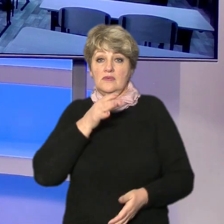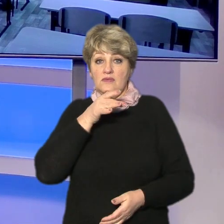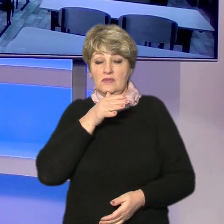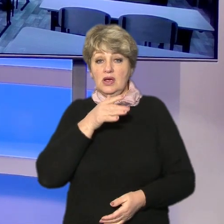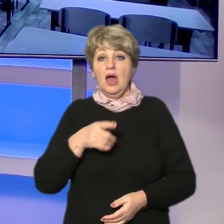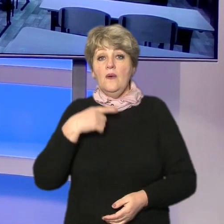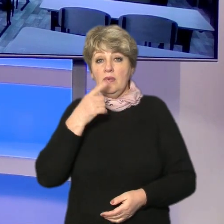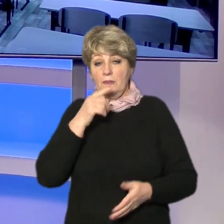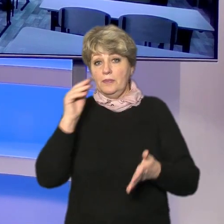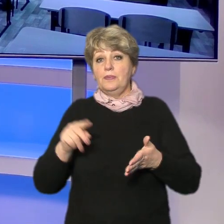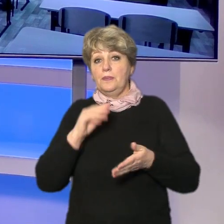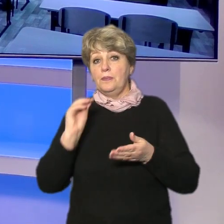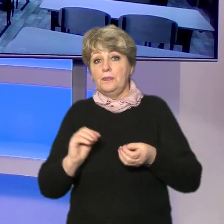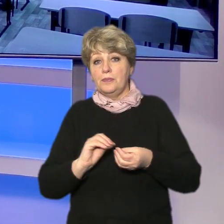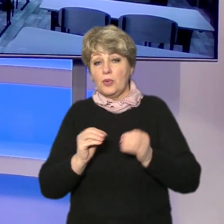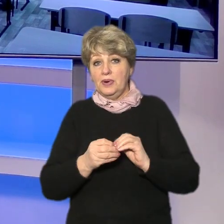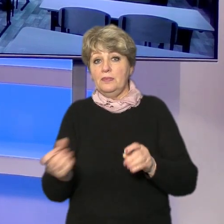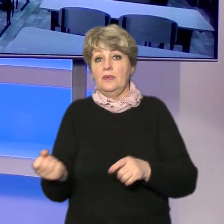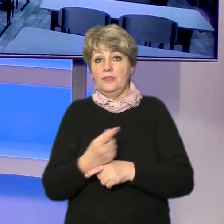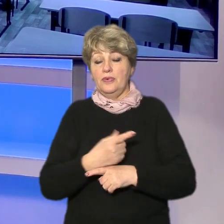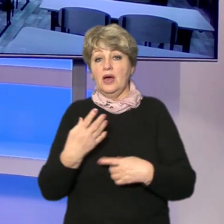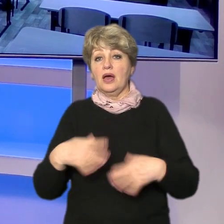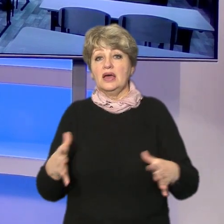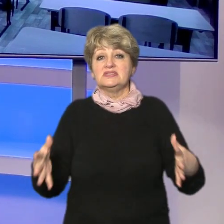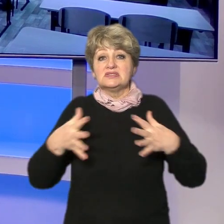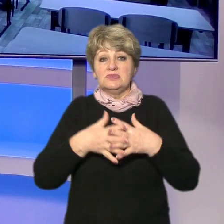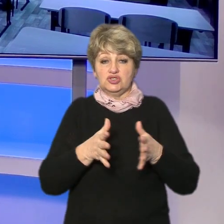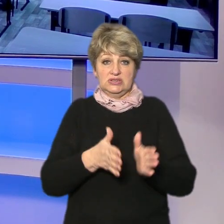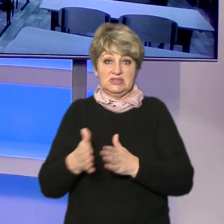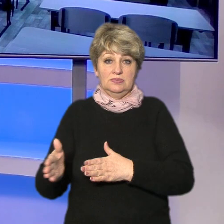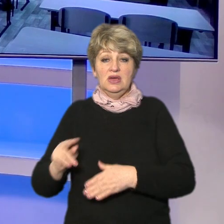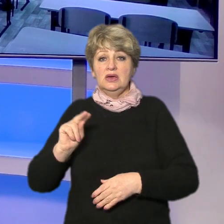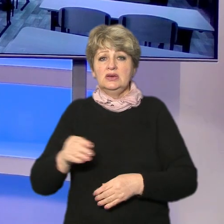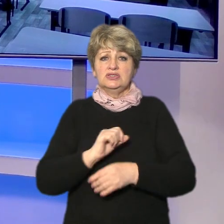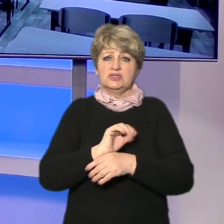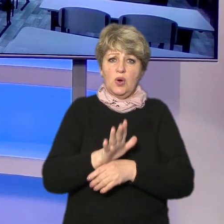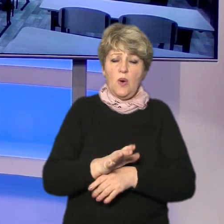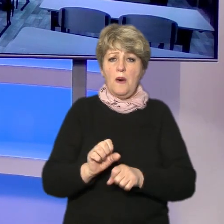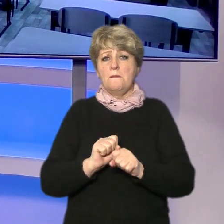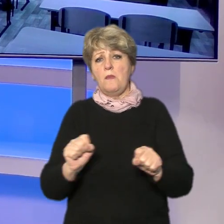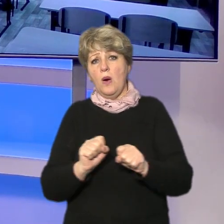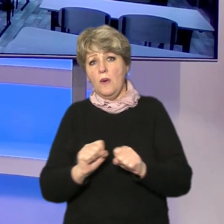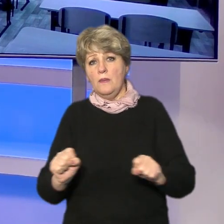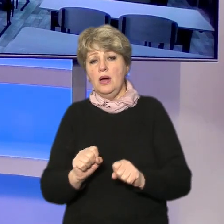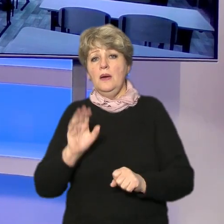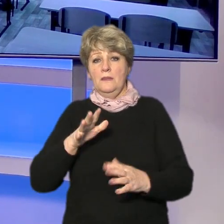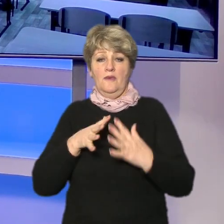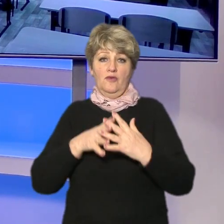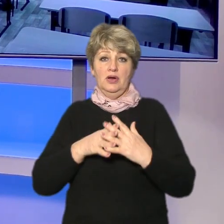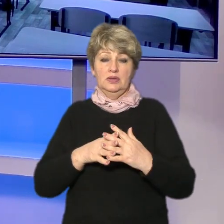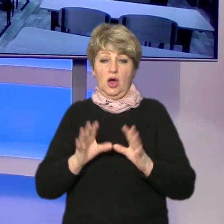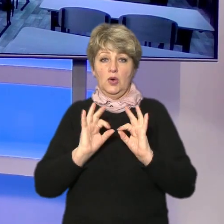школя ріто педагоги які четвертий рік навчається за змішаною системою через пандемію замінування та повну масштабну війну